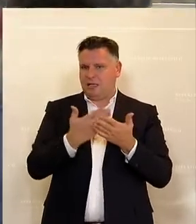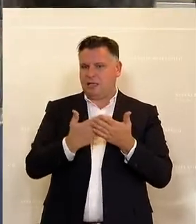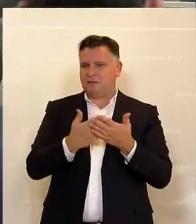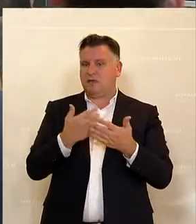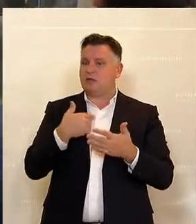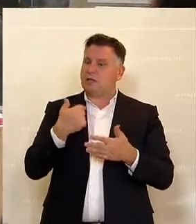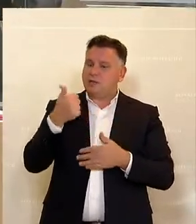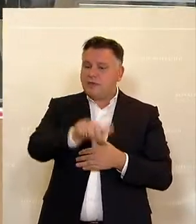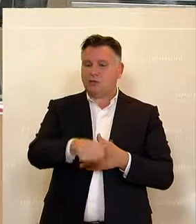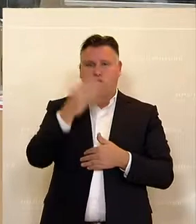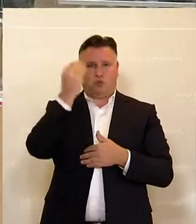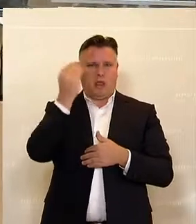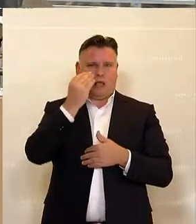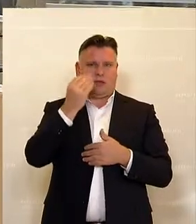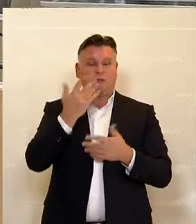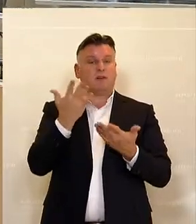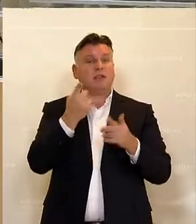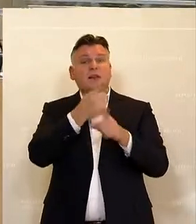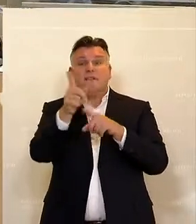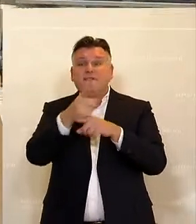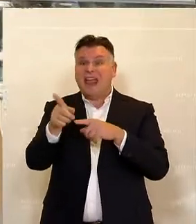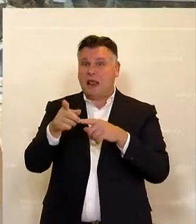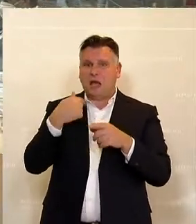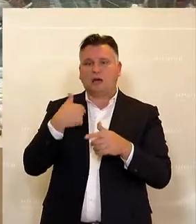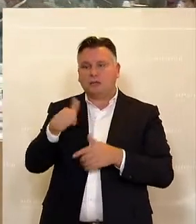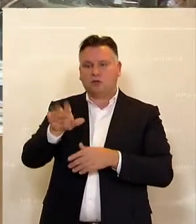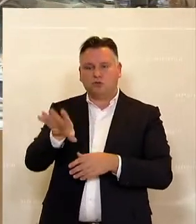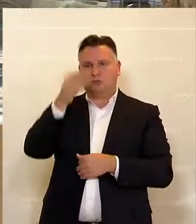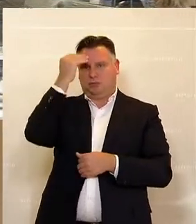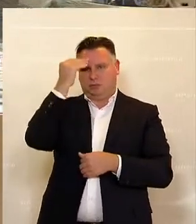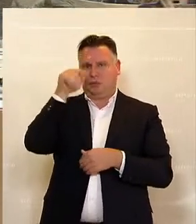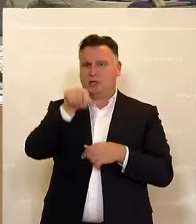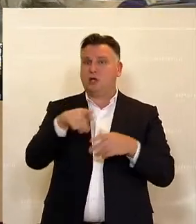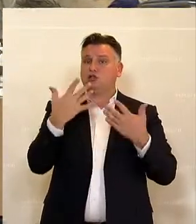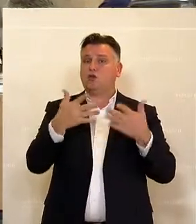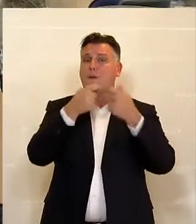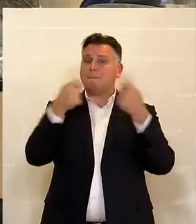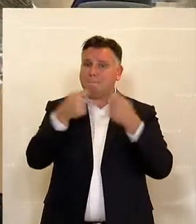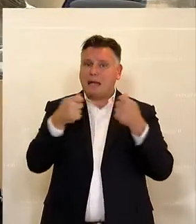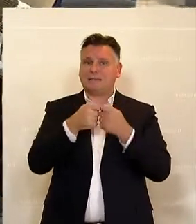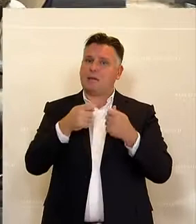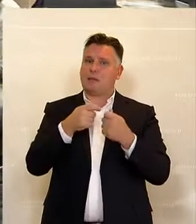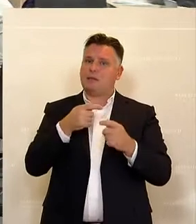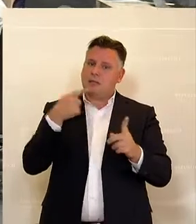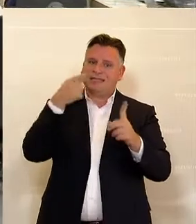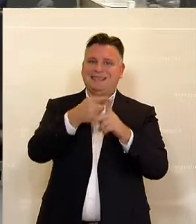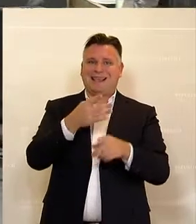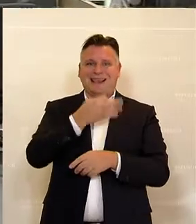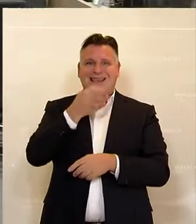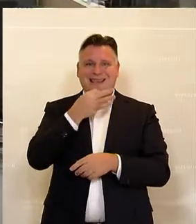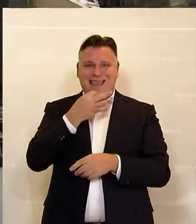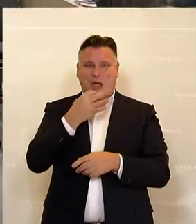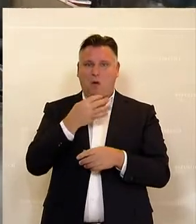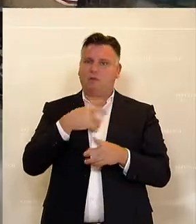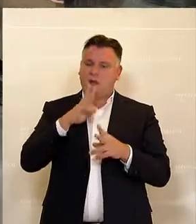daraus lernen, aus vielleicht Fehlern auch lernen und diese Maßnahmen auch treffsicherer gestalten. Das ist ein